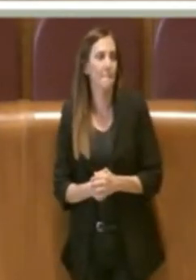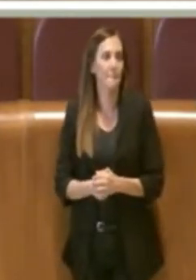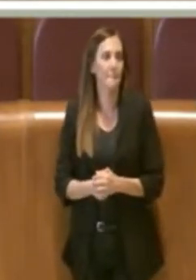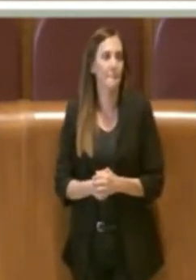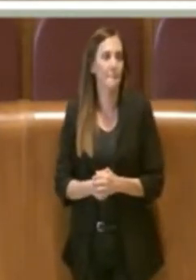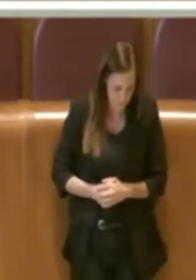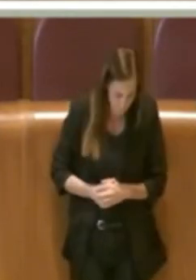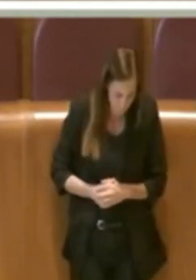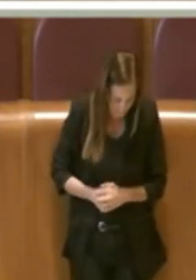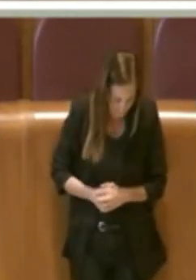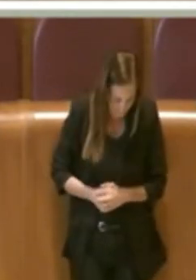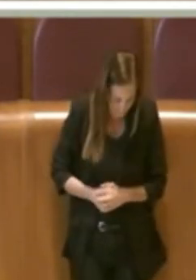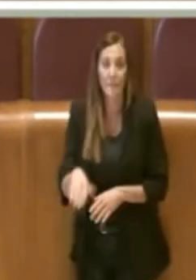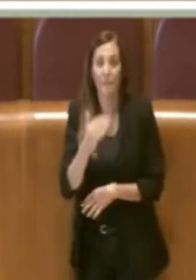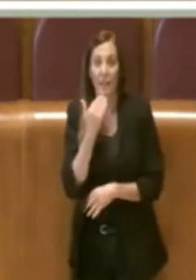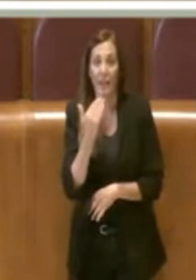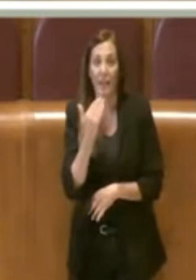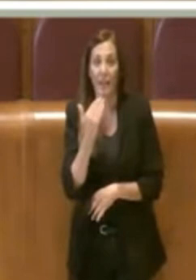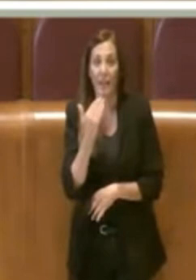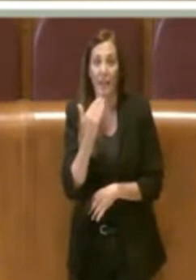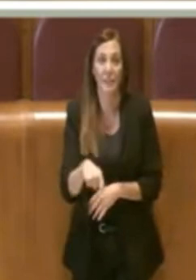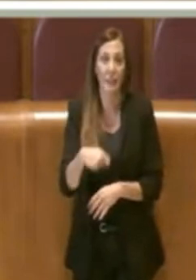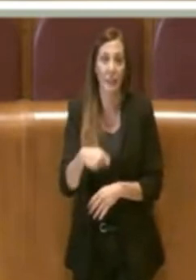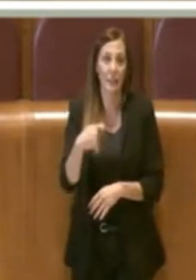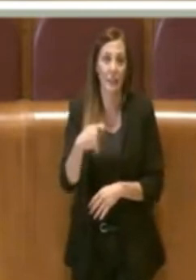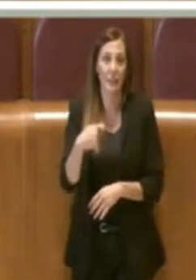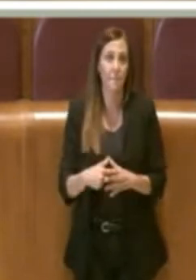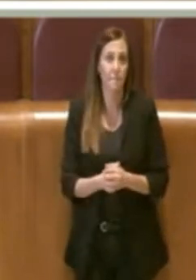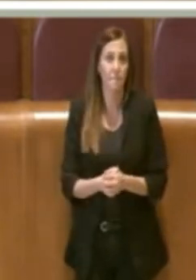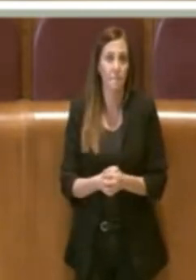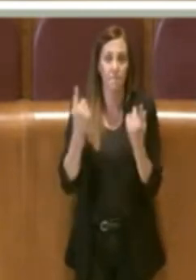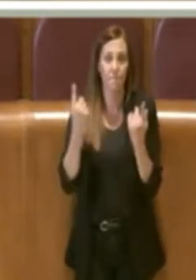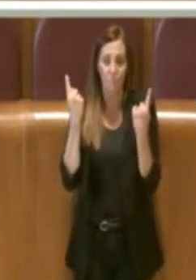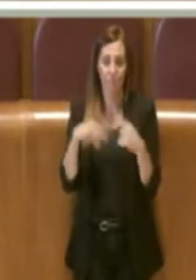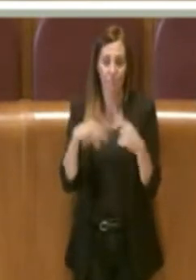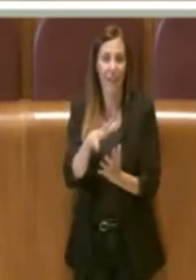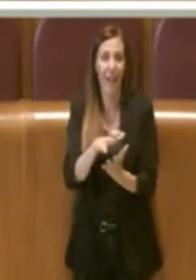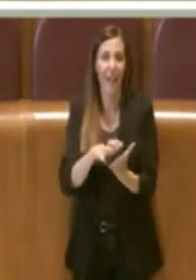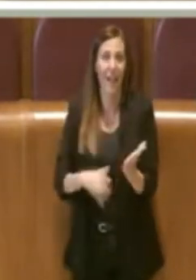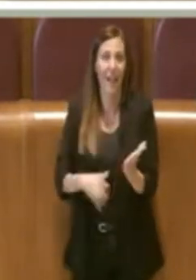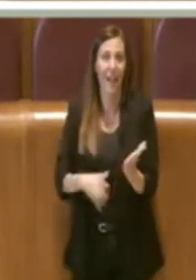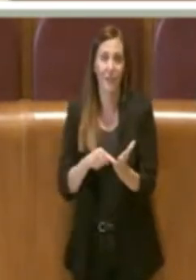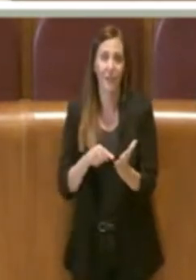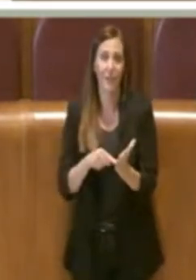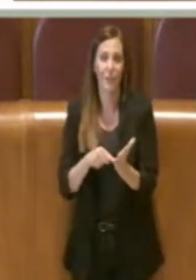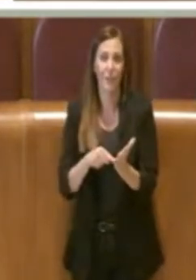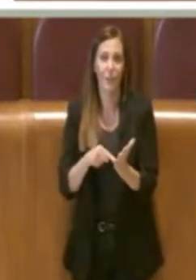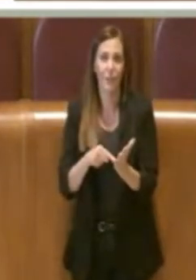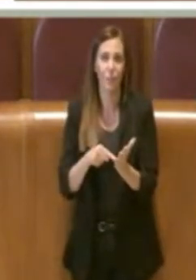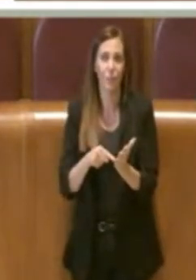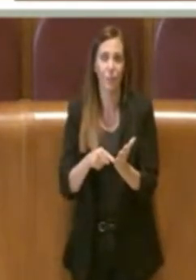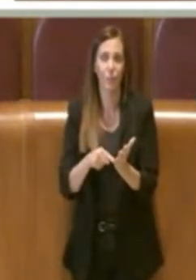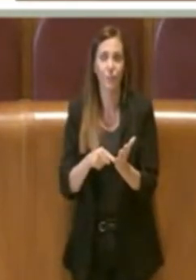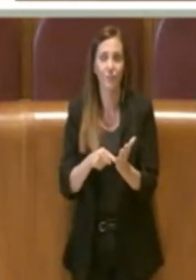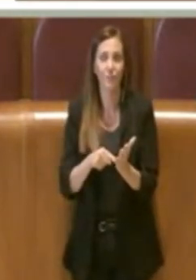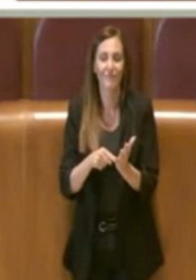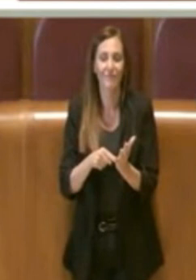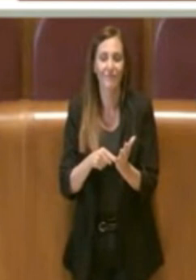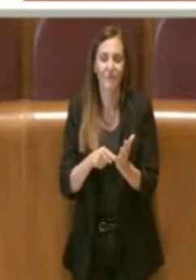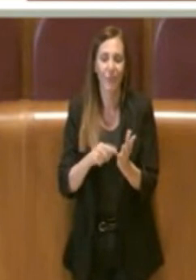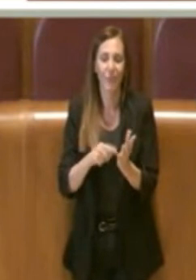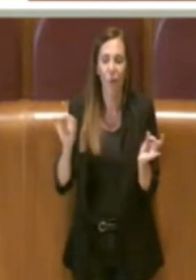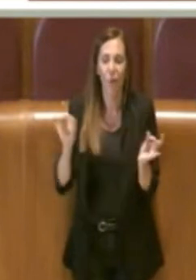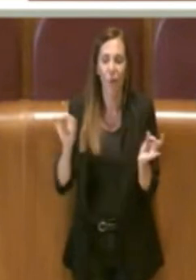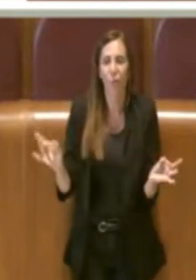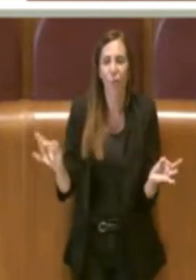Grazie Presidente. Questo atto vuole essere un'opportunità, un